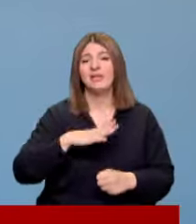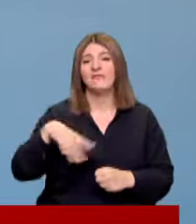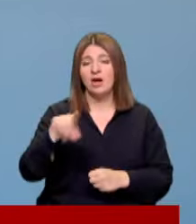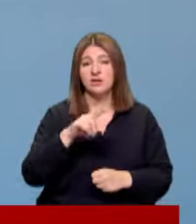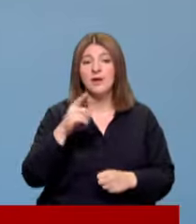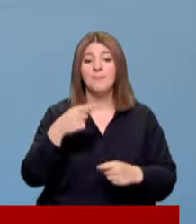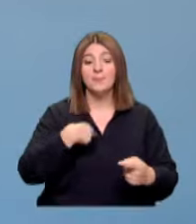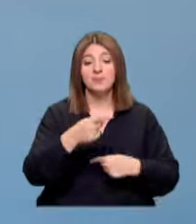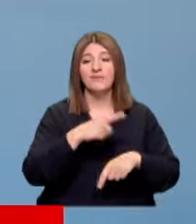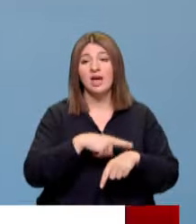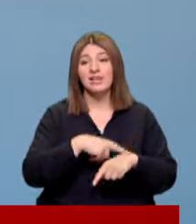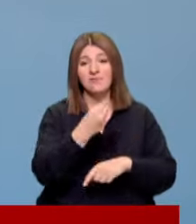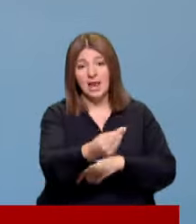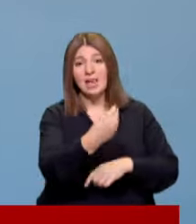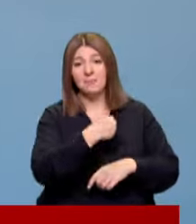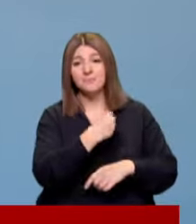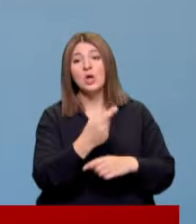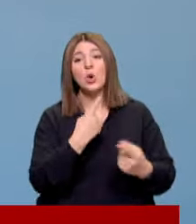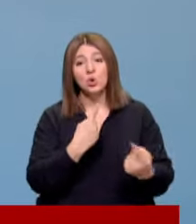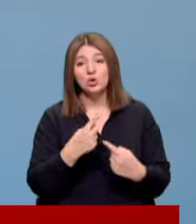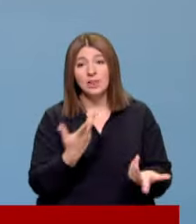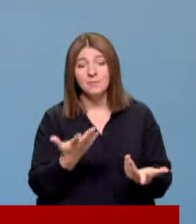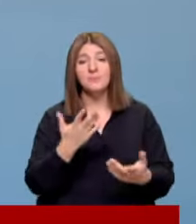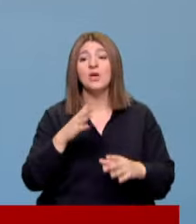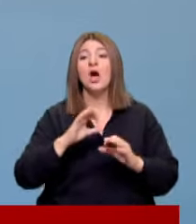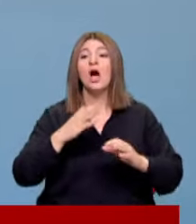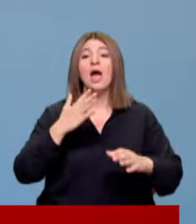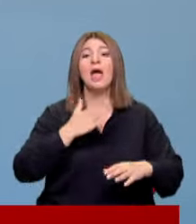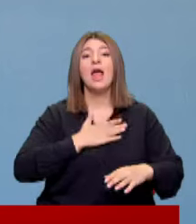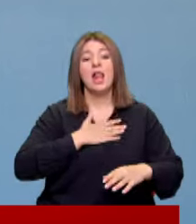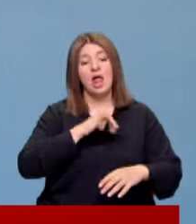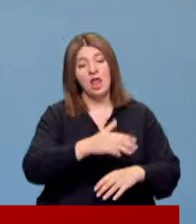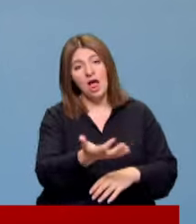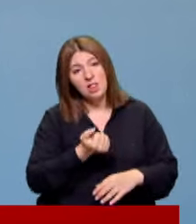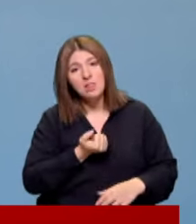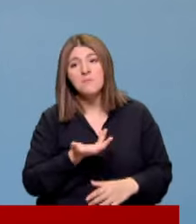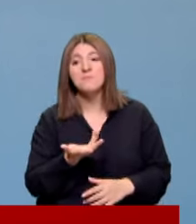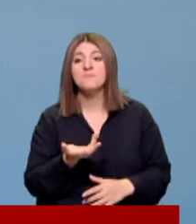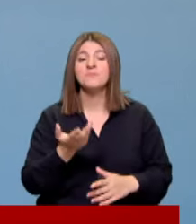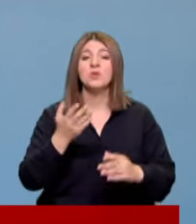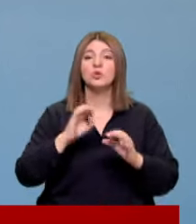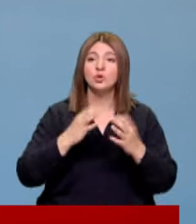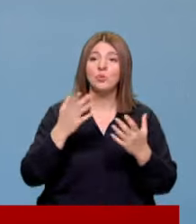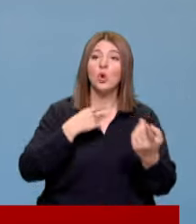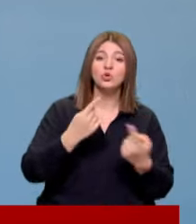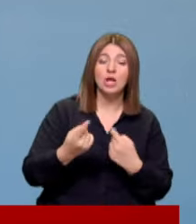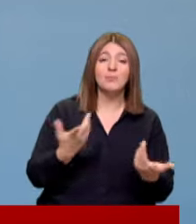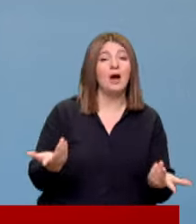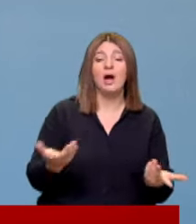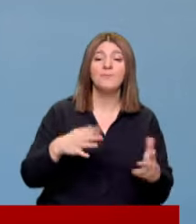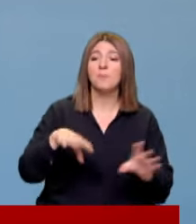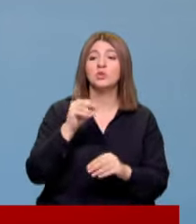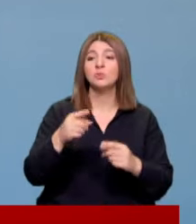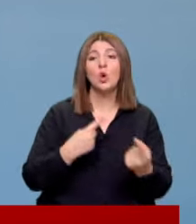Birbirimize vakit ayıralım, konuşalım, halleşelim, helalleşelim, konuşalım Ama